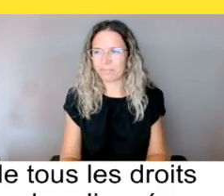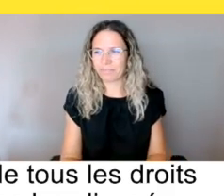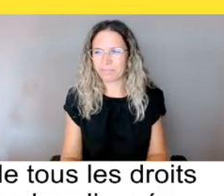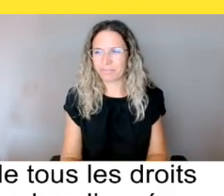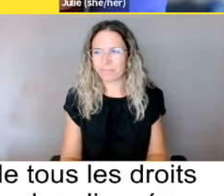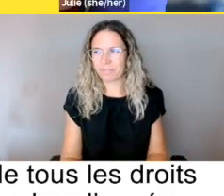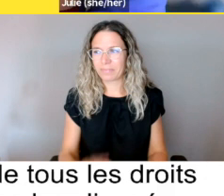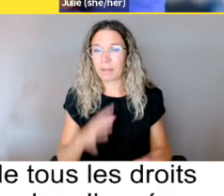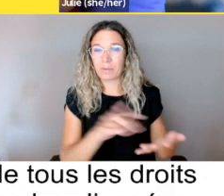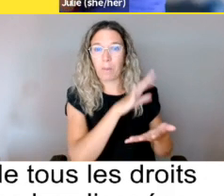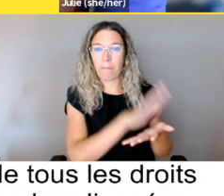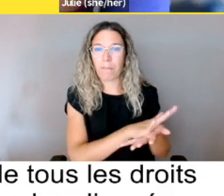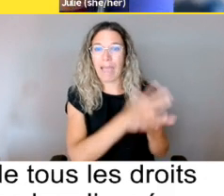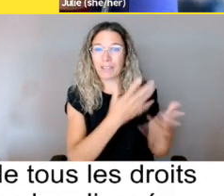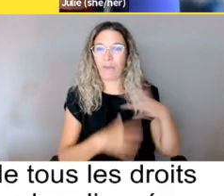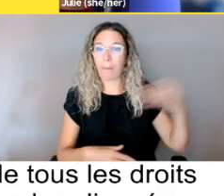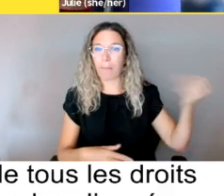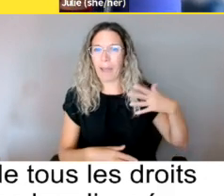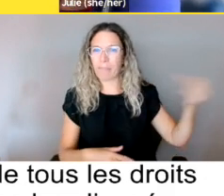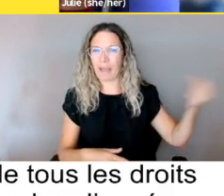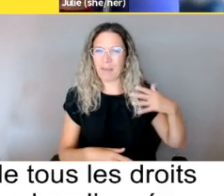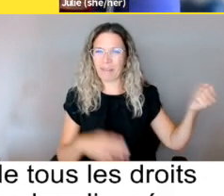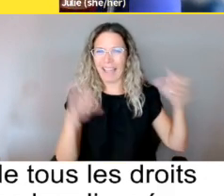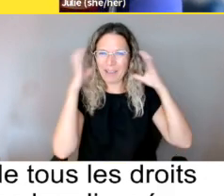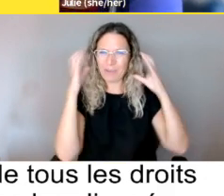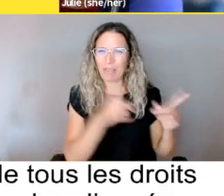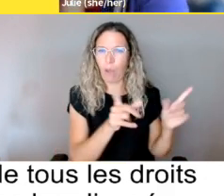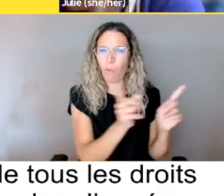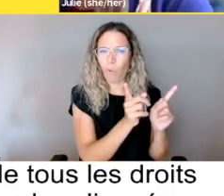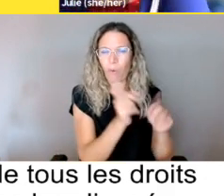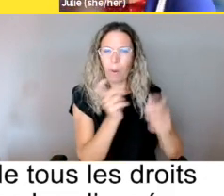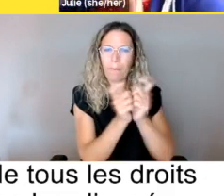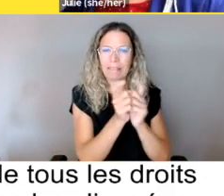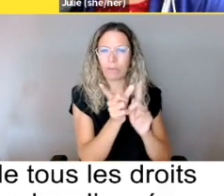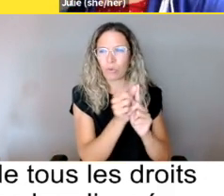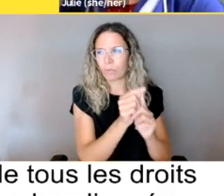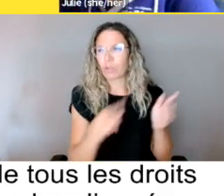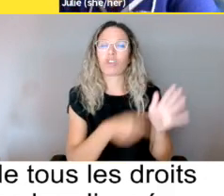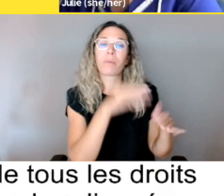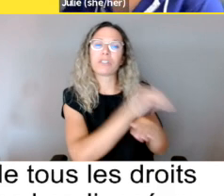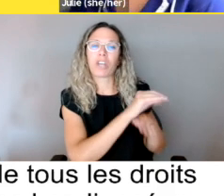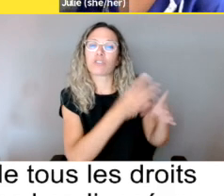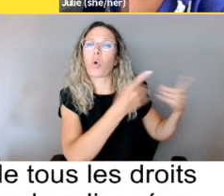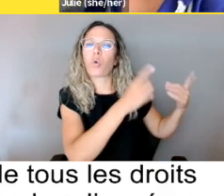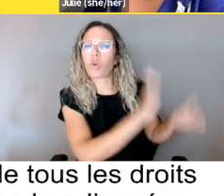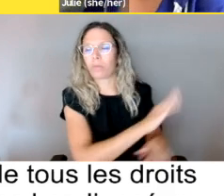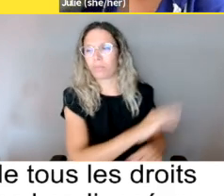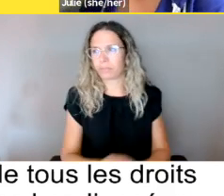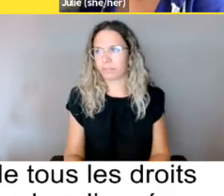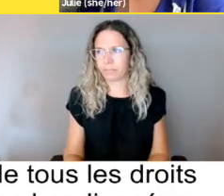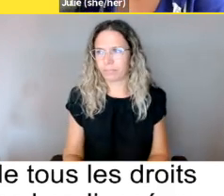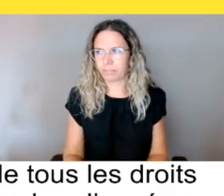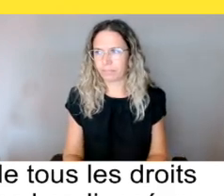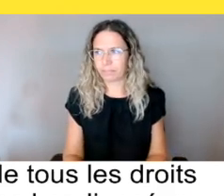Parce que mon mari me les vole souvent. Donc, voilà. Je vais commencer à les charger au cas où. OK.